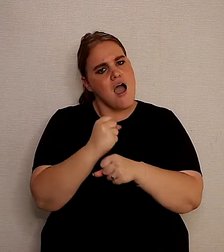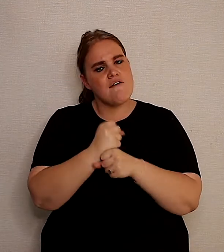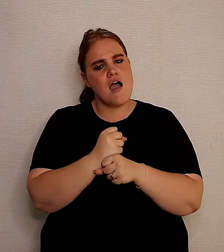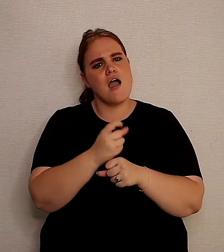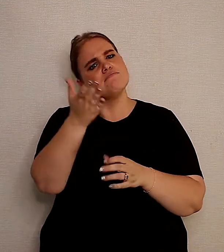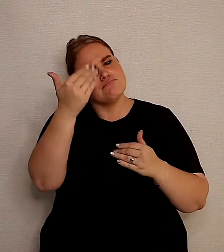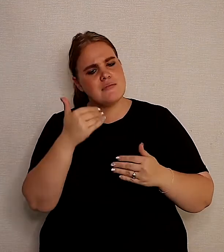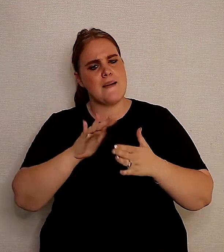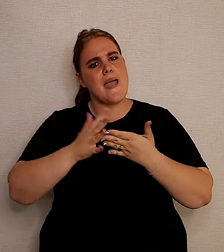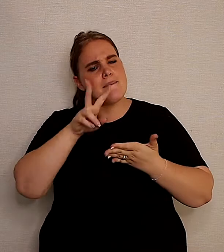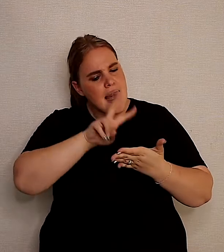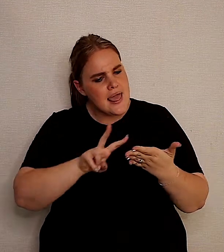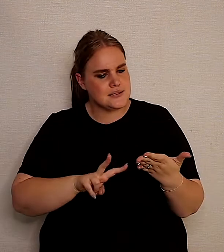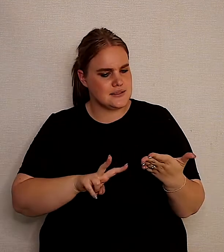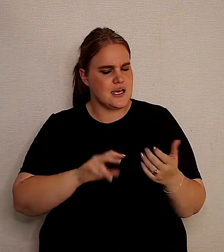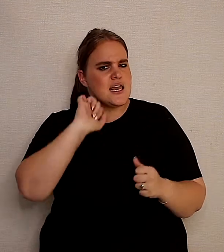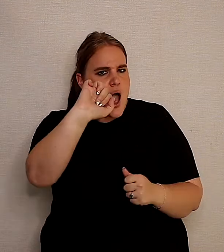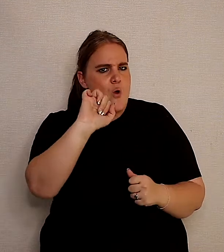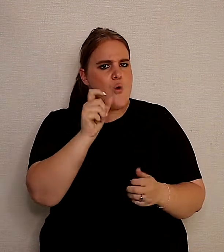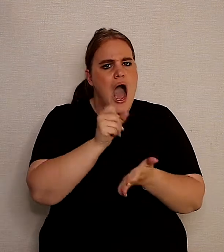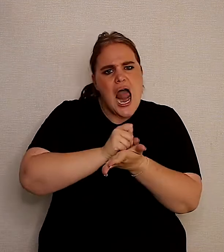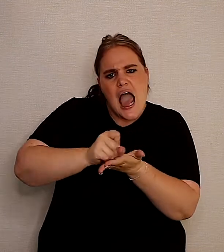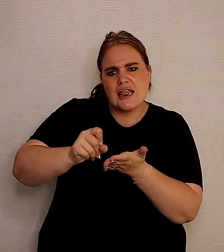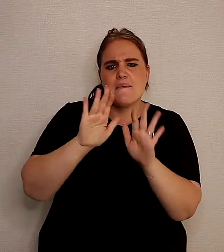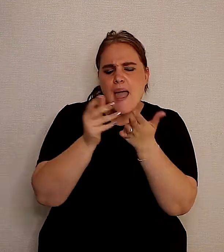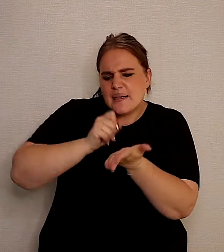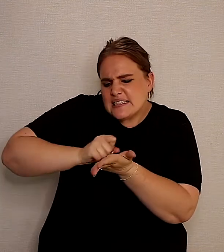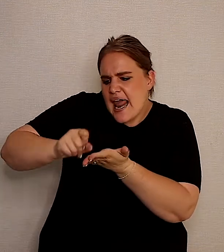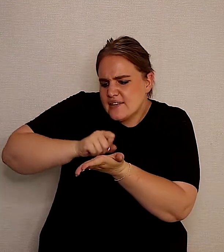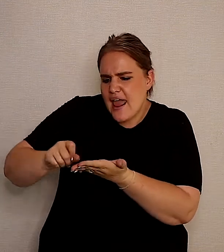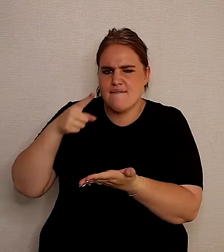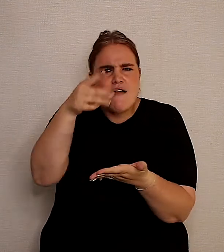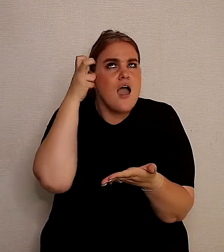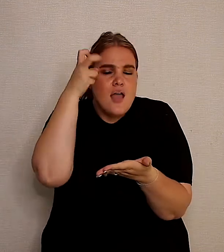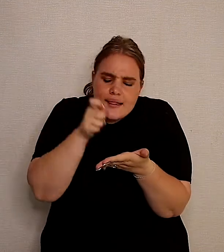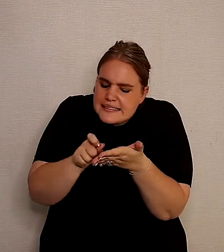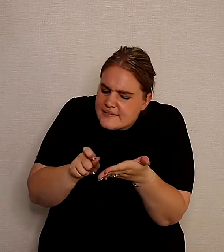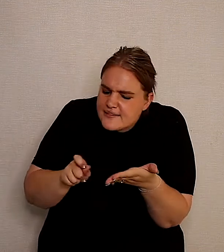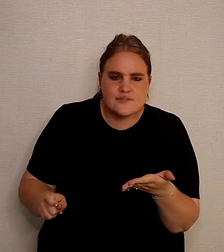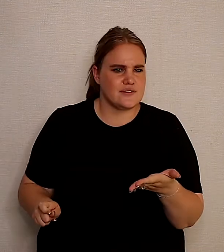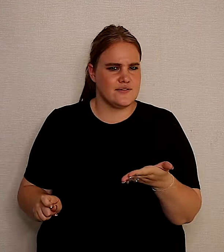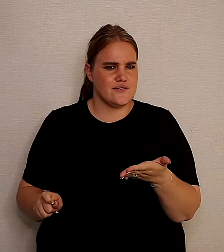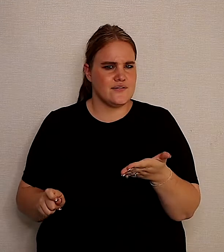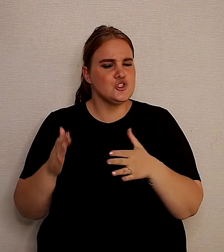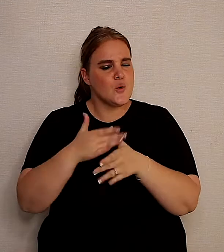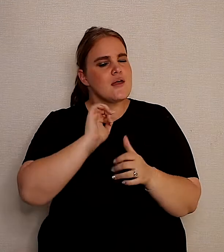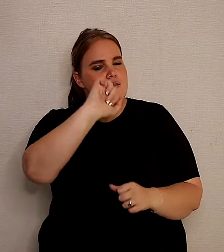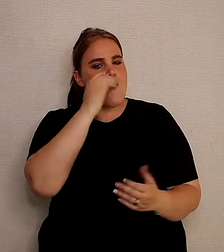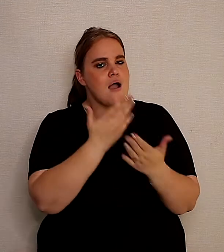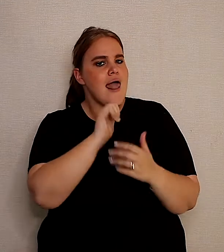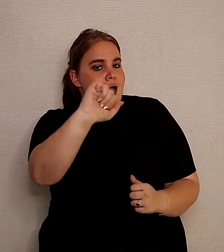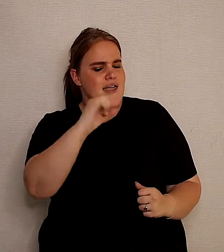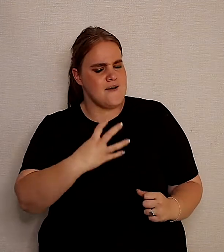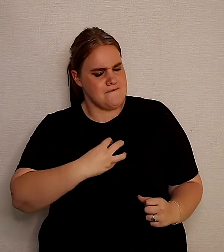mag jy werkelijk die tekst uitspandeer, dit miskien in jou bybel gaan highlight, iets by skryf, gedagtes wat jy beleef, jy was in een journaal en dit